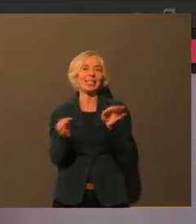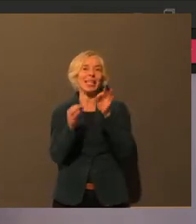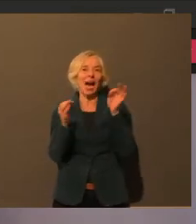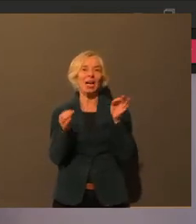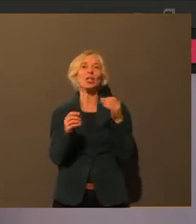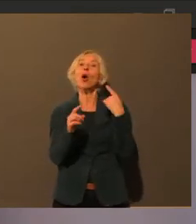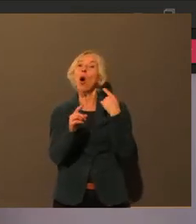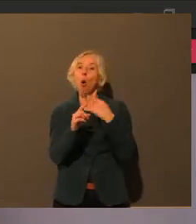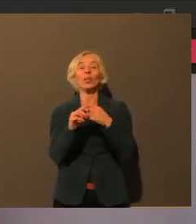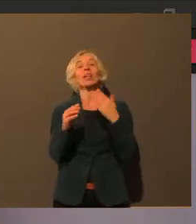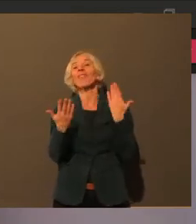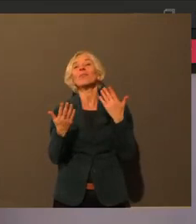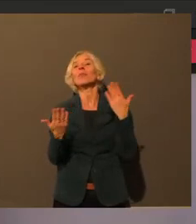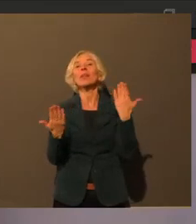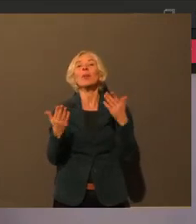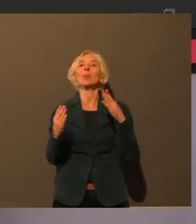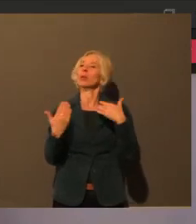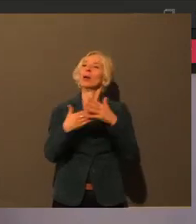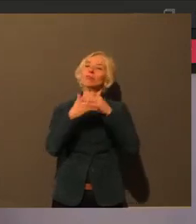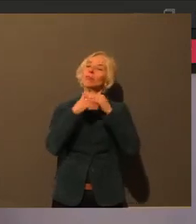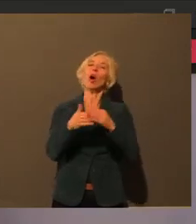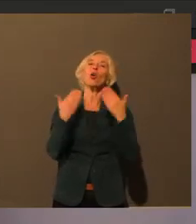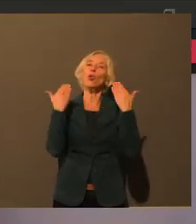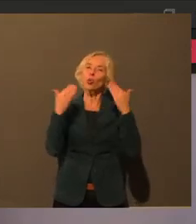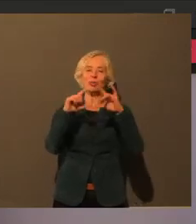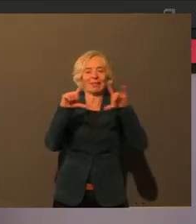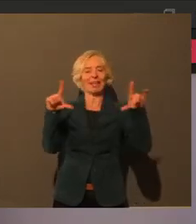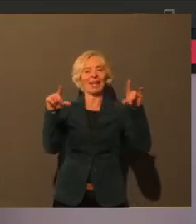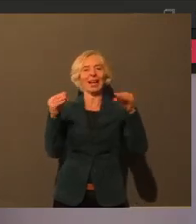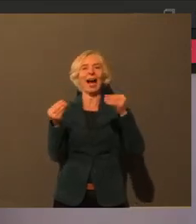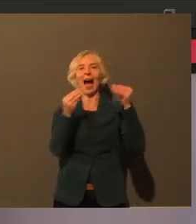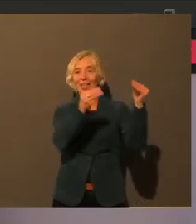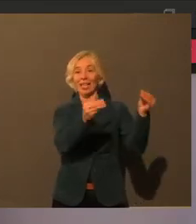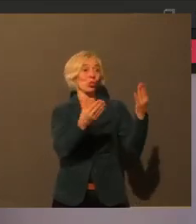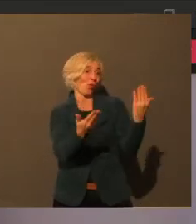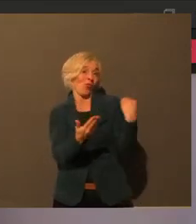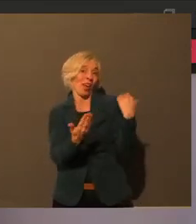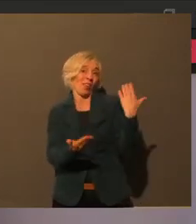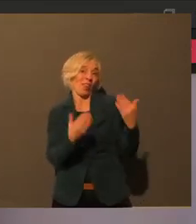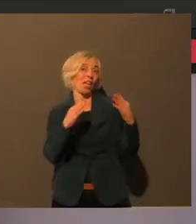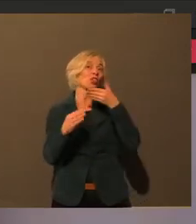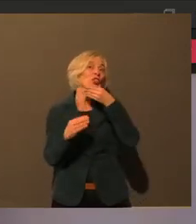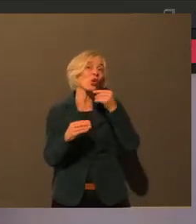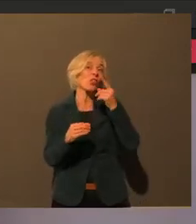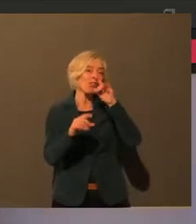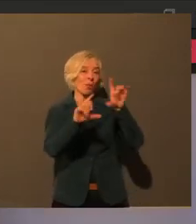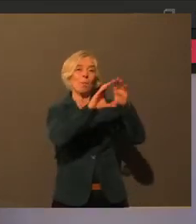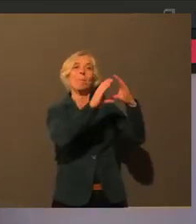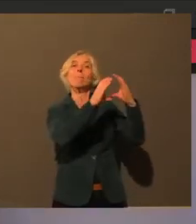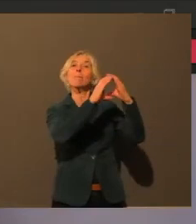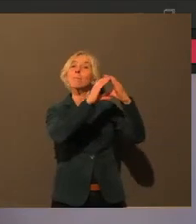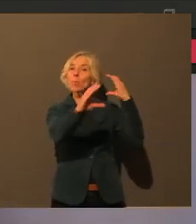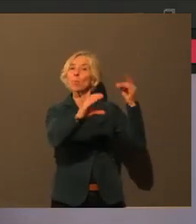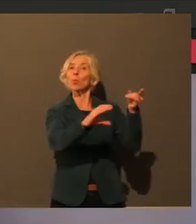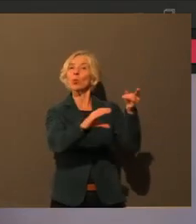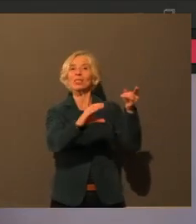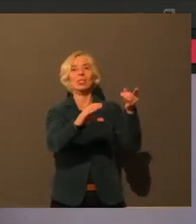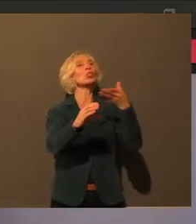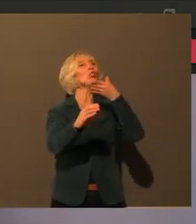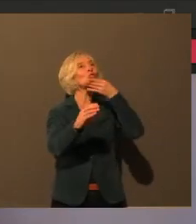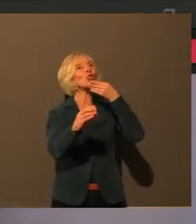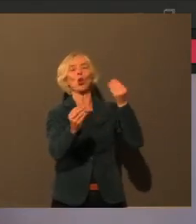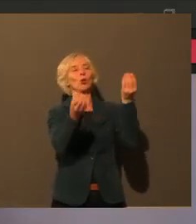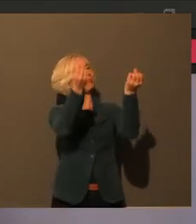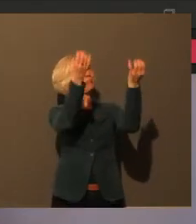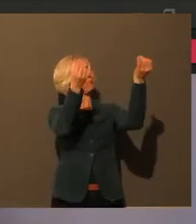Bus, der weihnachtlich geschmückt ist, vielleicht lässt sich Musik oder irgendwas noch arrangieren, damit dann durch die Stadt fährt, die